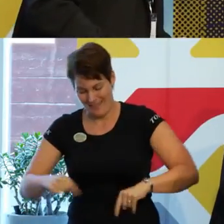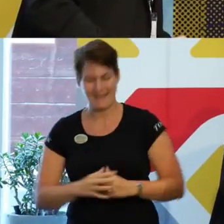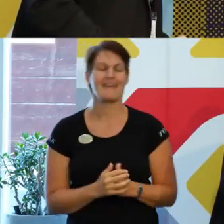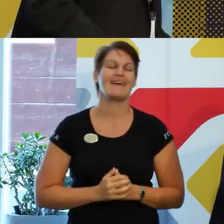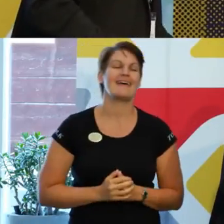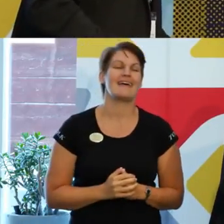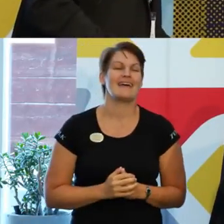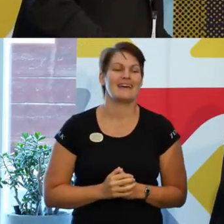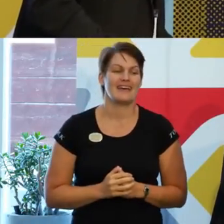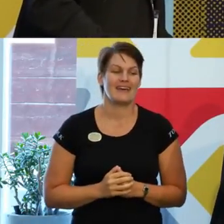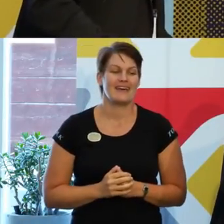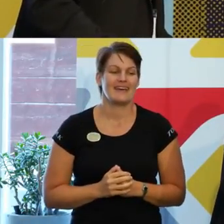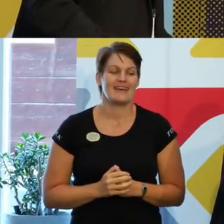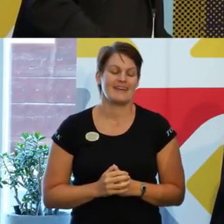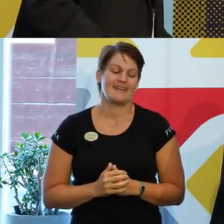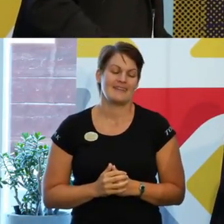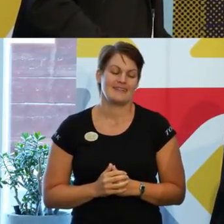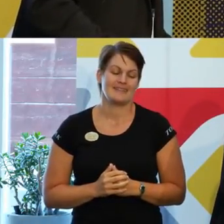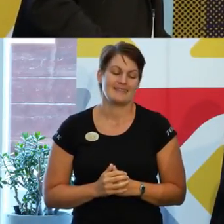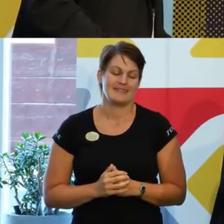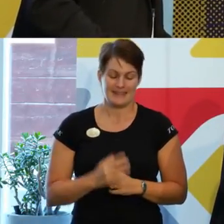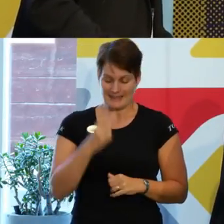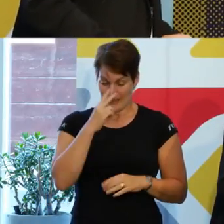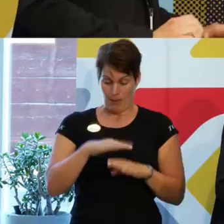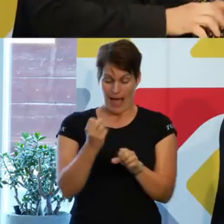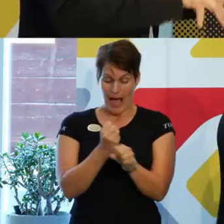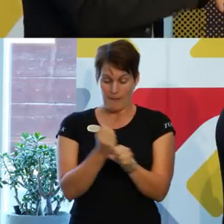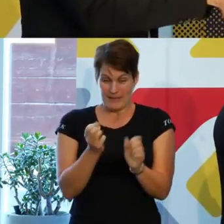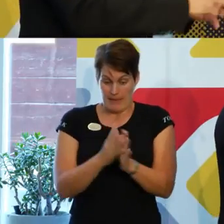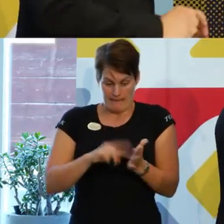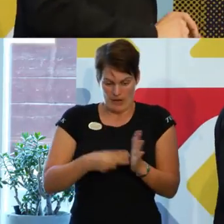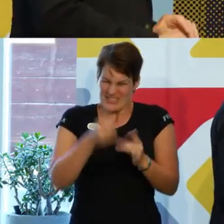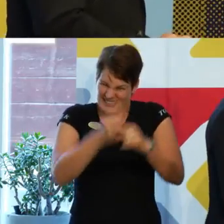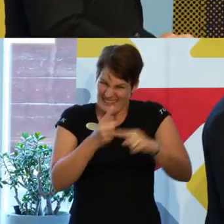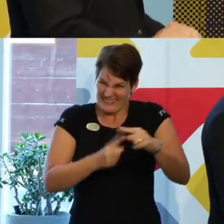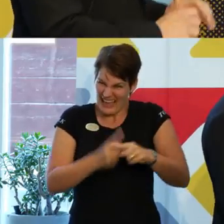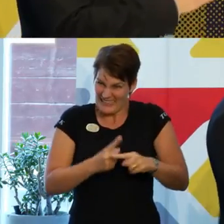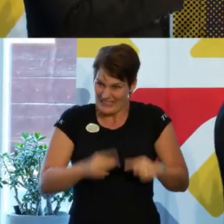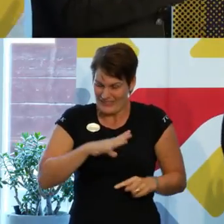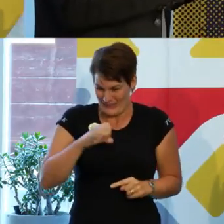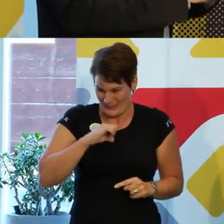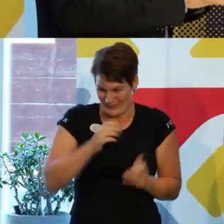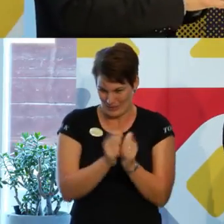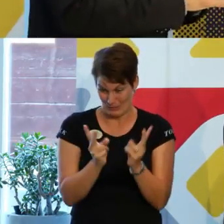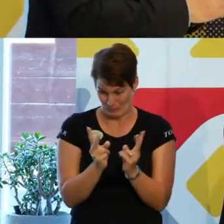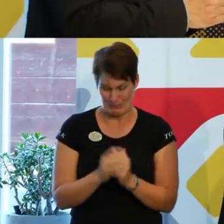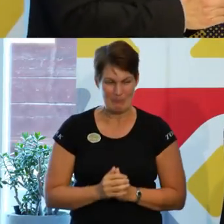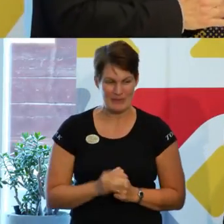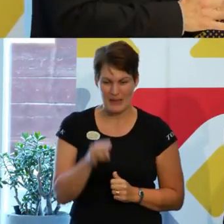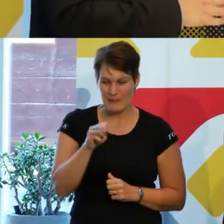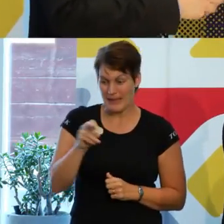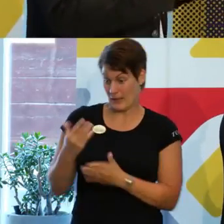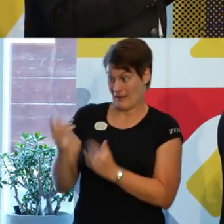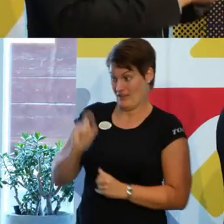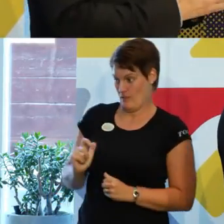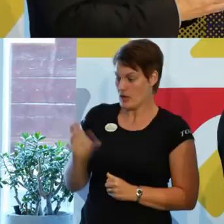Sen kan man säga då att om vi tittar på liksom arbetet med planen i detalj så finns det en rolig sak också som Maria har berättat